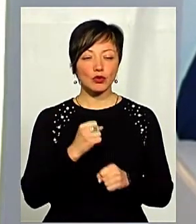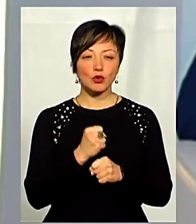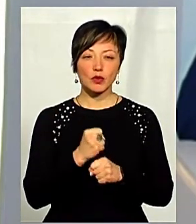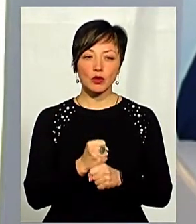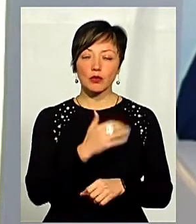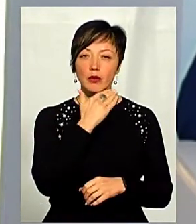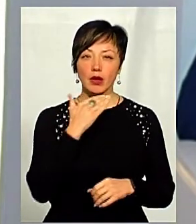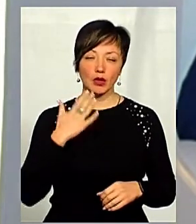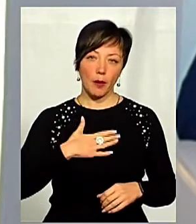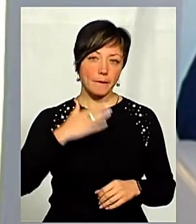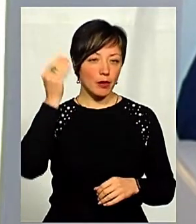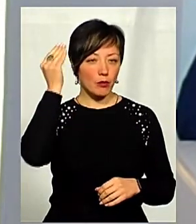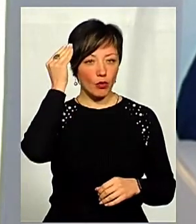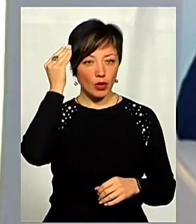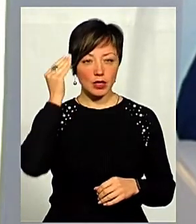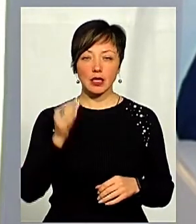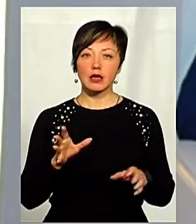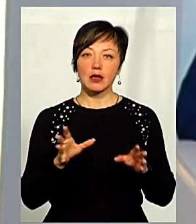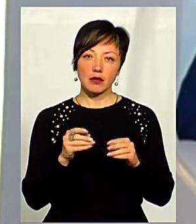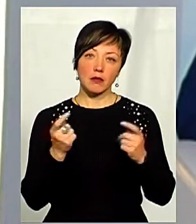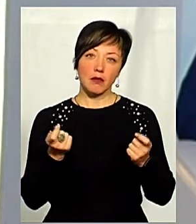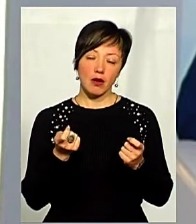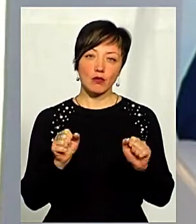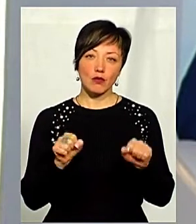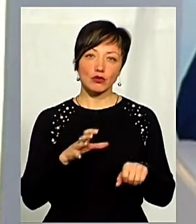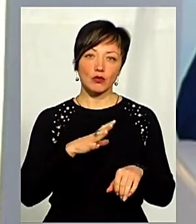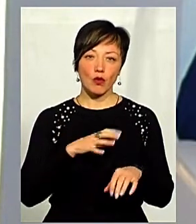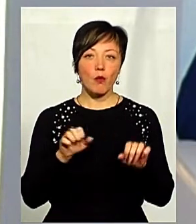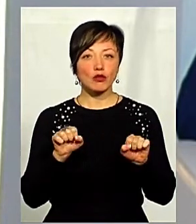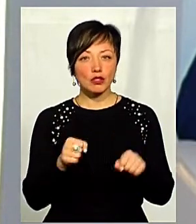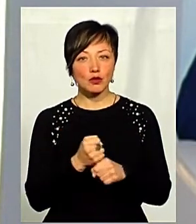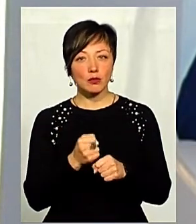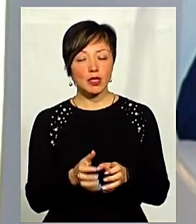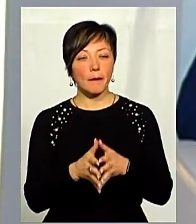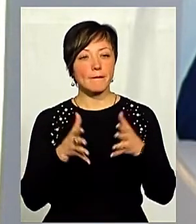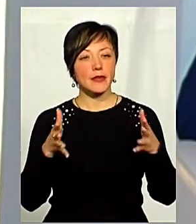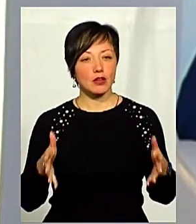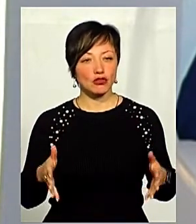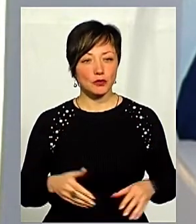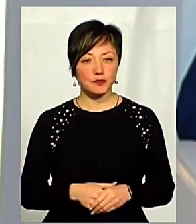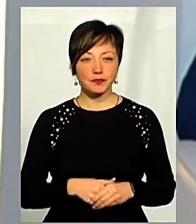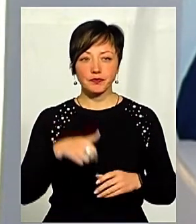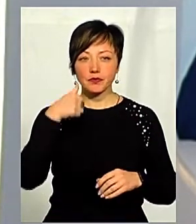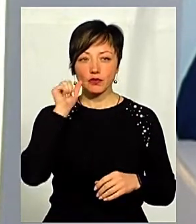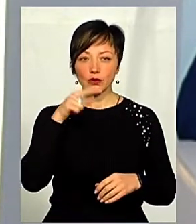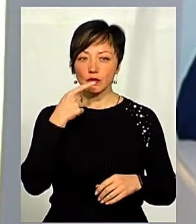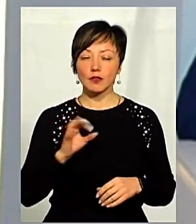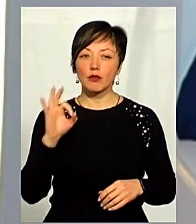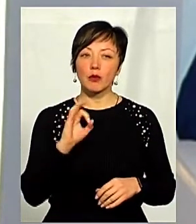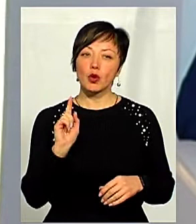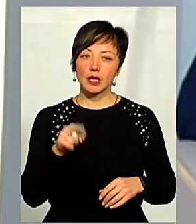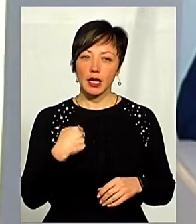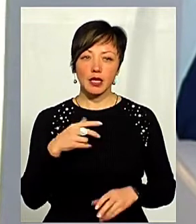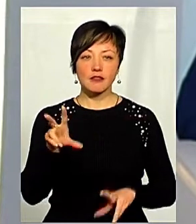достатньо багато, на мій погляд. І разом з тим достатньо мало, тому що можна було можливо зробити і більше. Я вчора говорив про те, що,